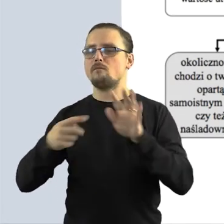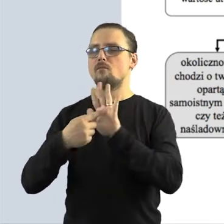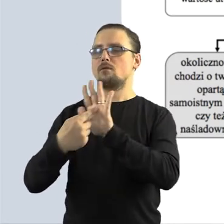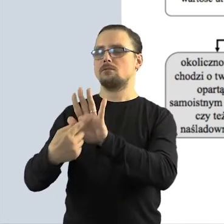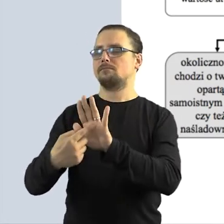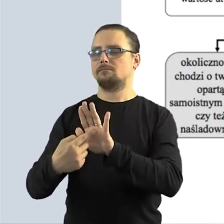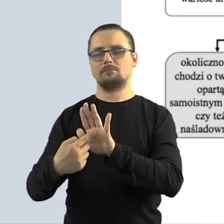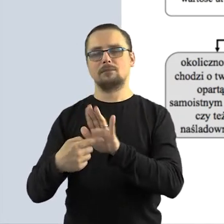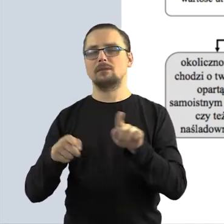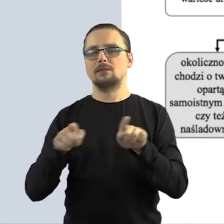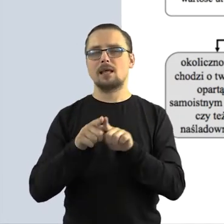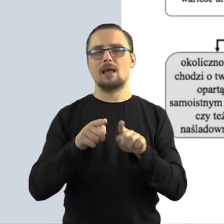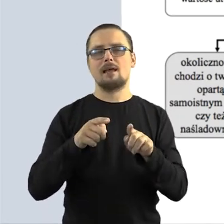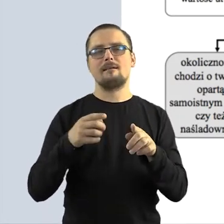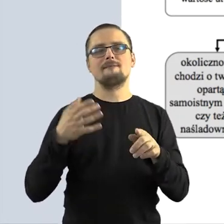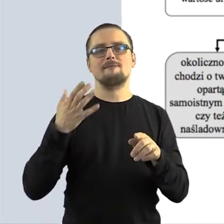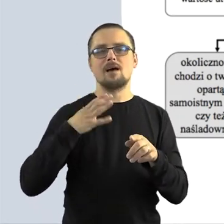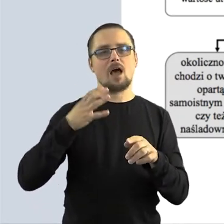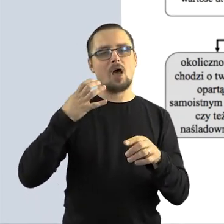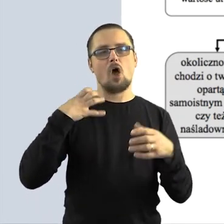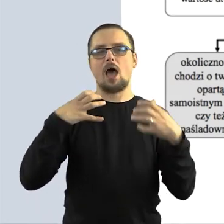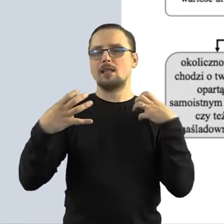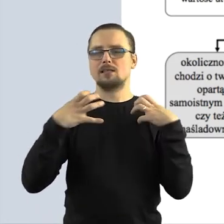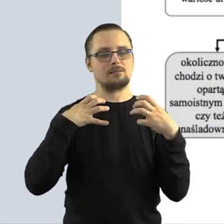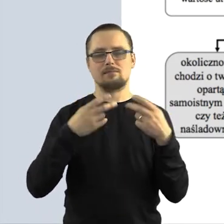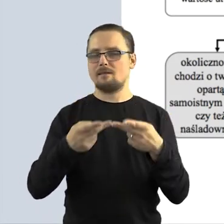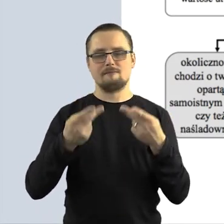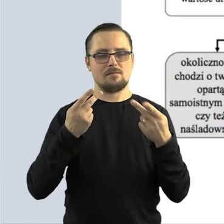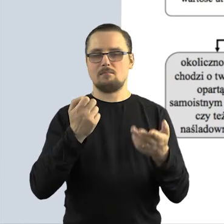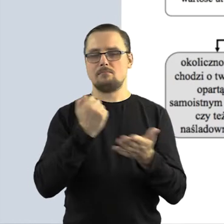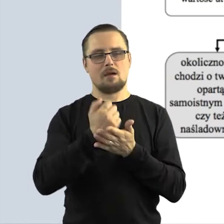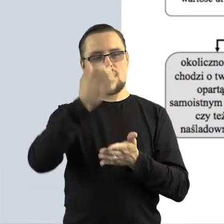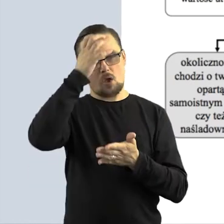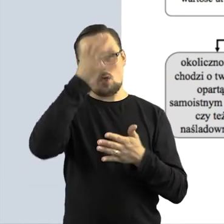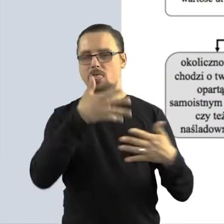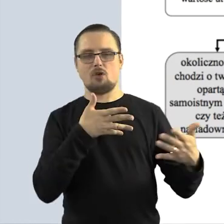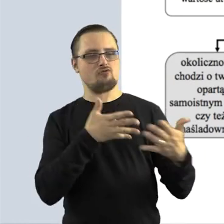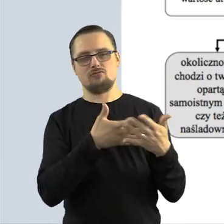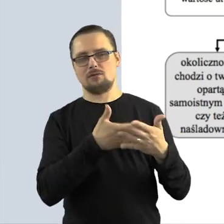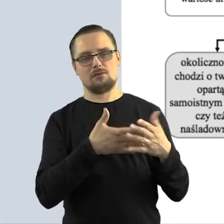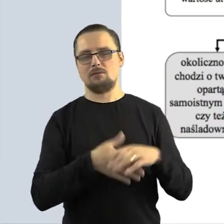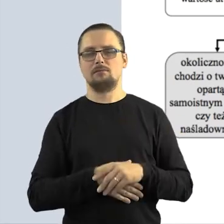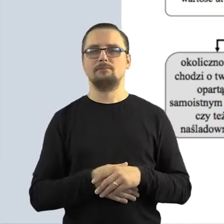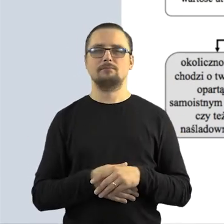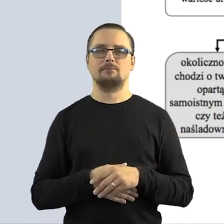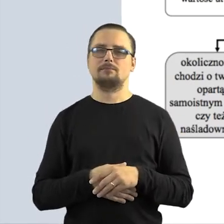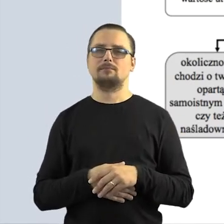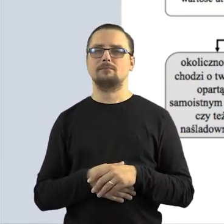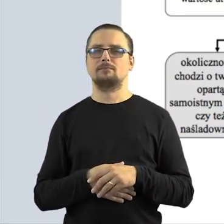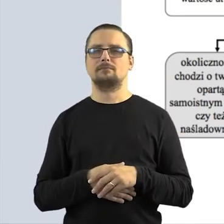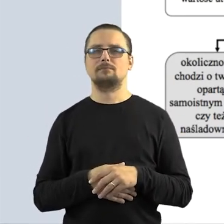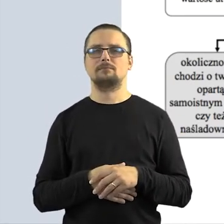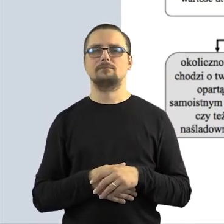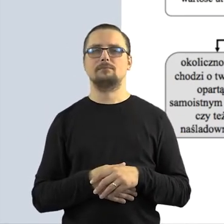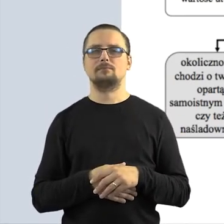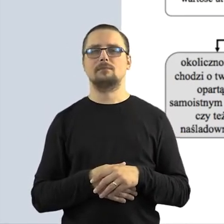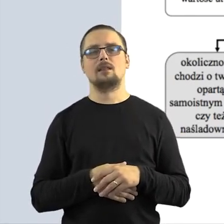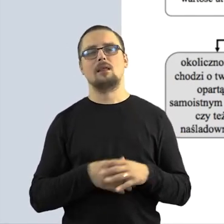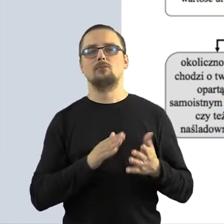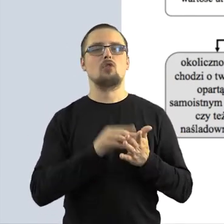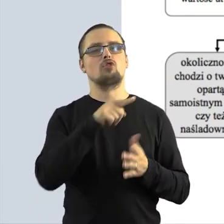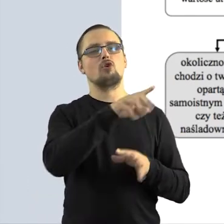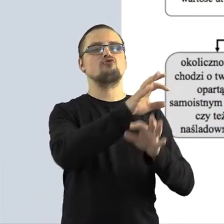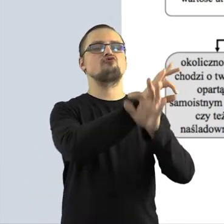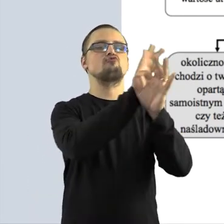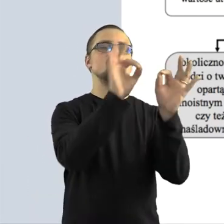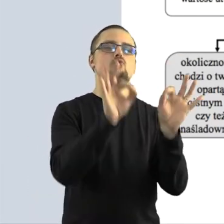jest wartość artystyczna tego utworu. Prawo autorskie nie rości sobie prawa do oceniania tego, czy coś